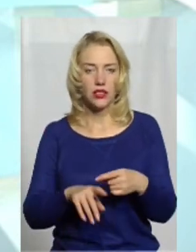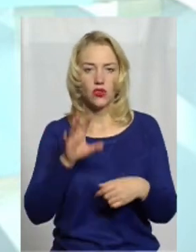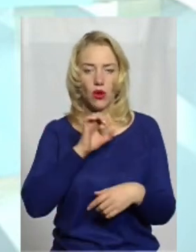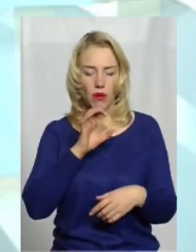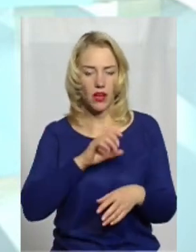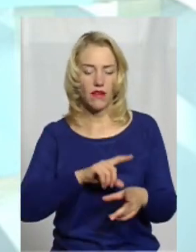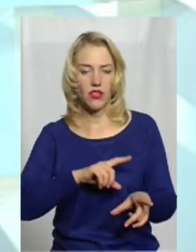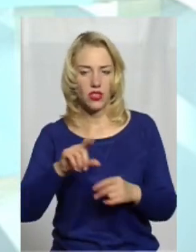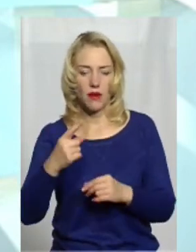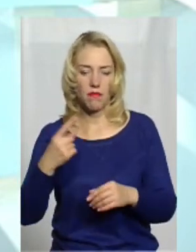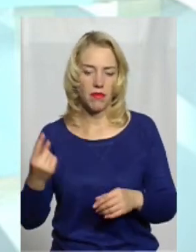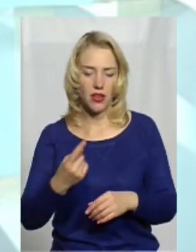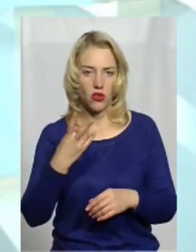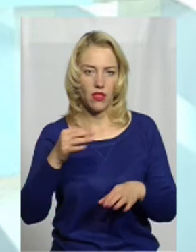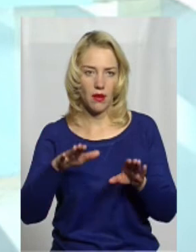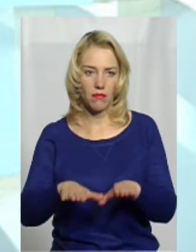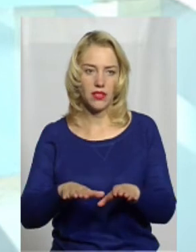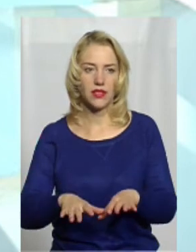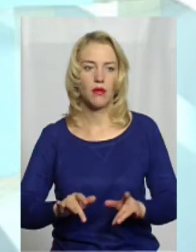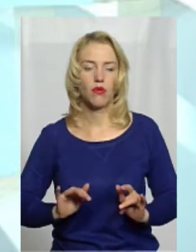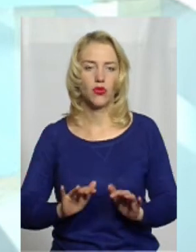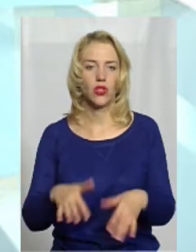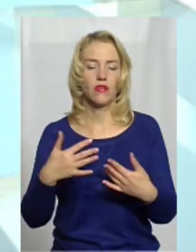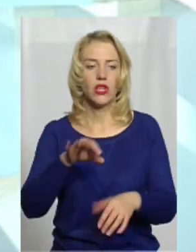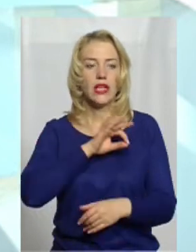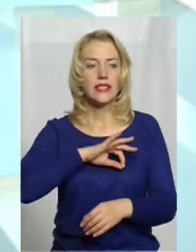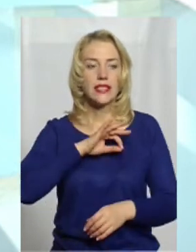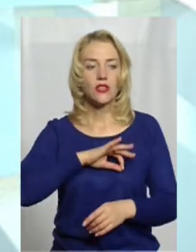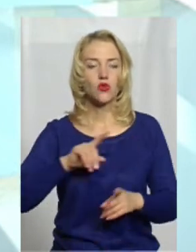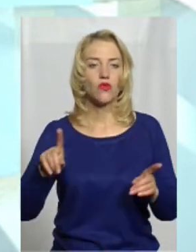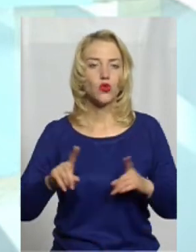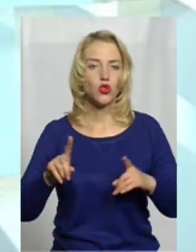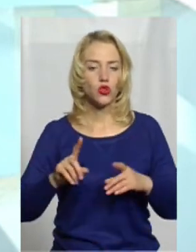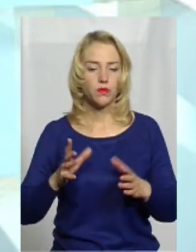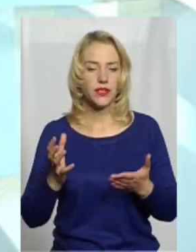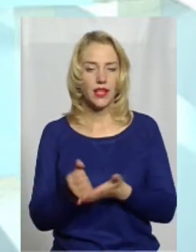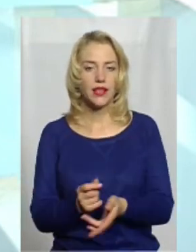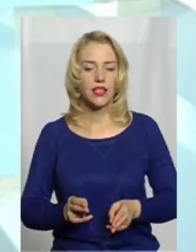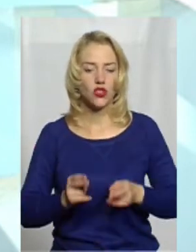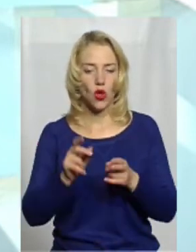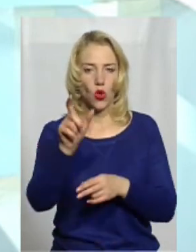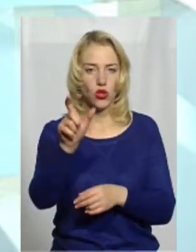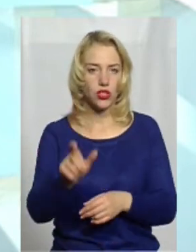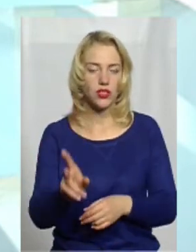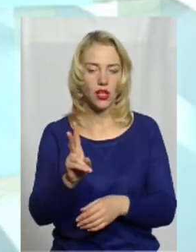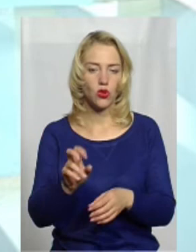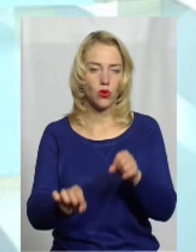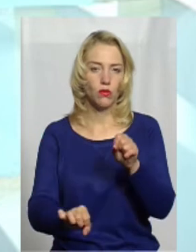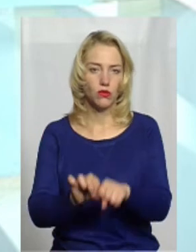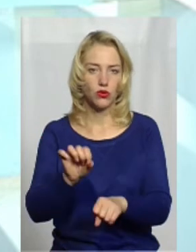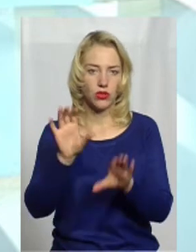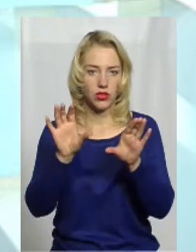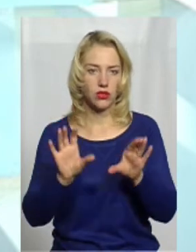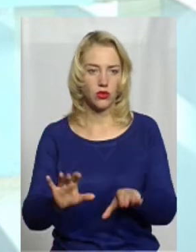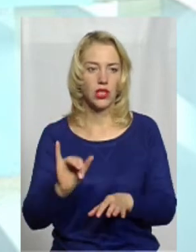виїжджає першою на місце події і вже застосовується, щоб знайти злочинця, який вчинив правопорушення і